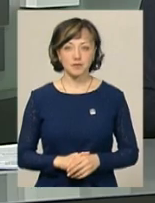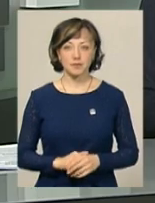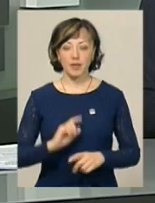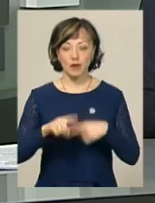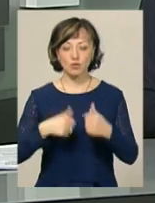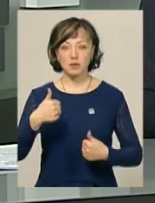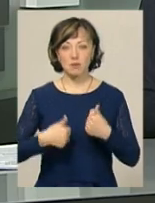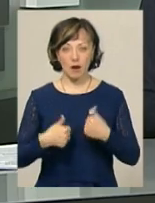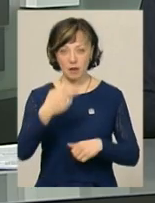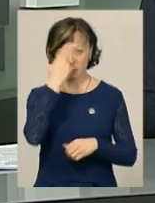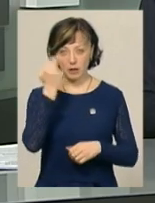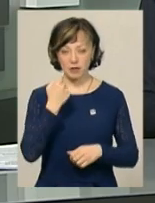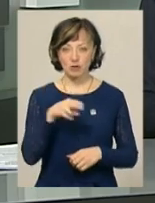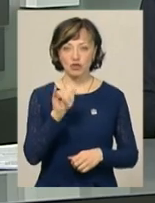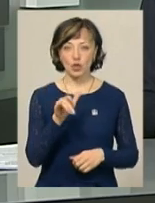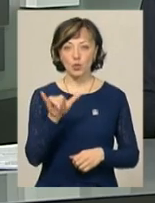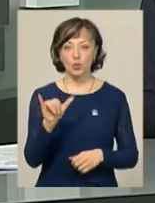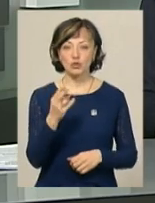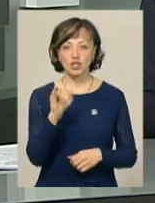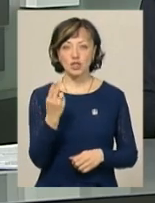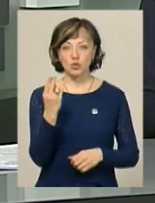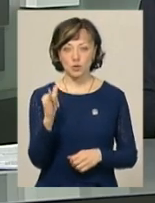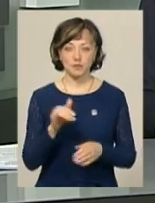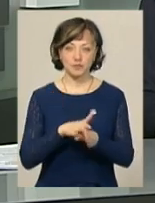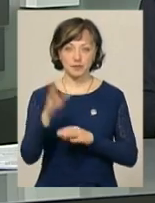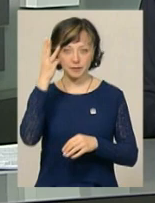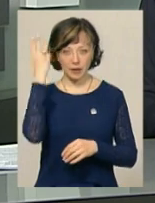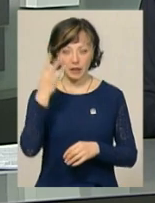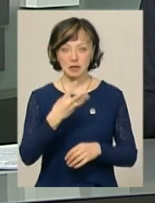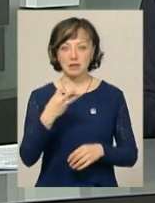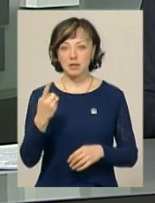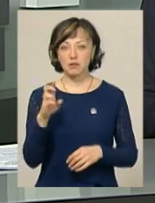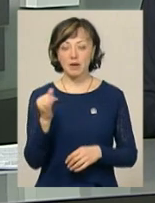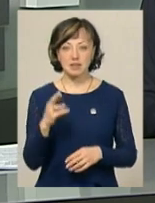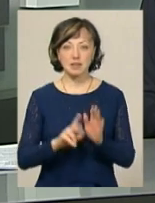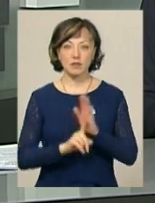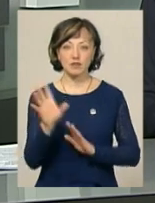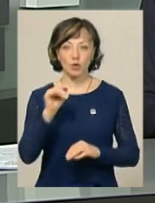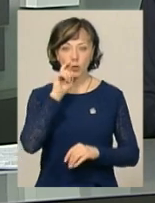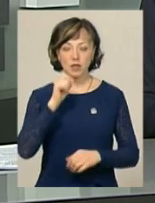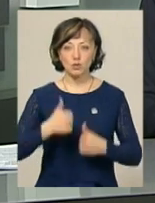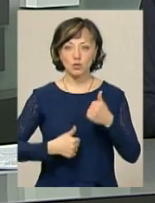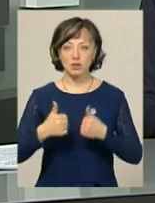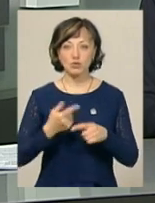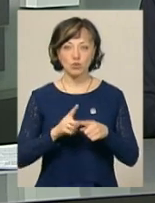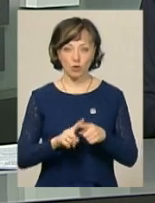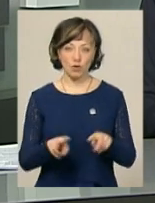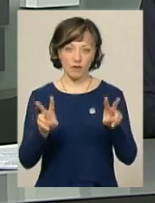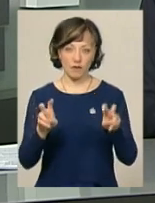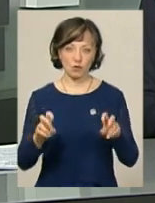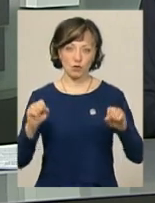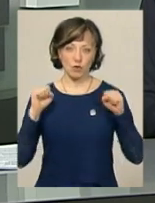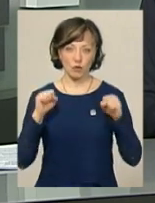Наступні змагання з бразильського джиу-джитсу відбудуться в Хмельницькому. 31 березня тут стартує всеукраїнський турнір з цього бойового